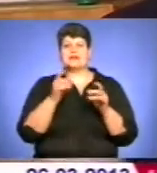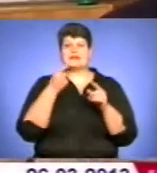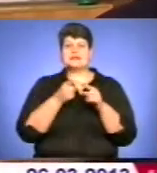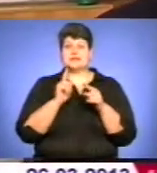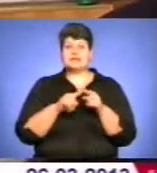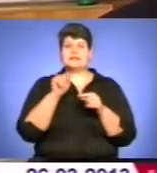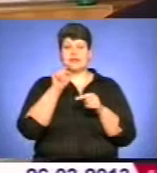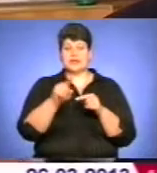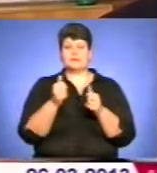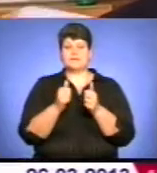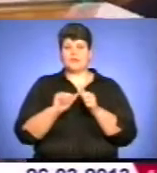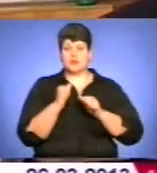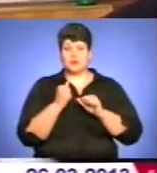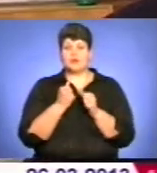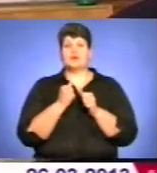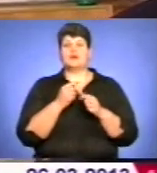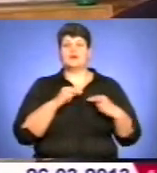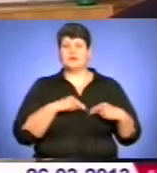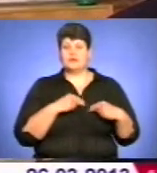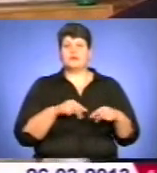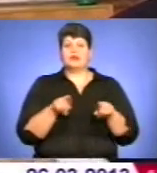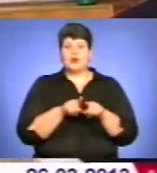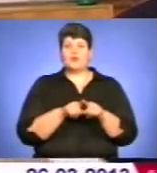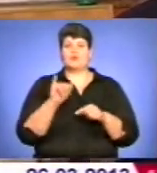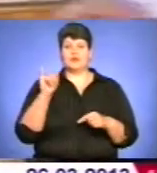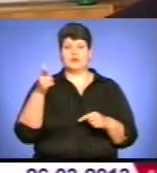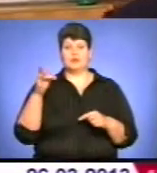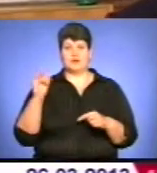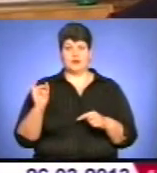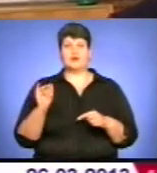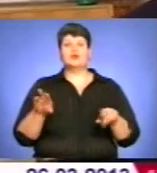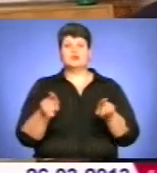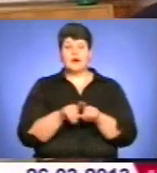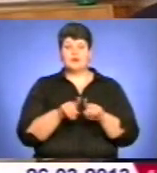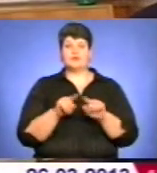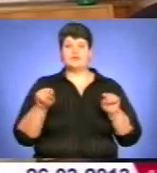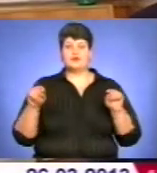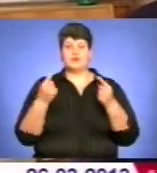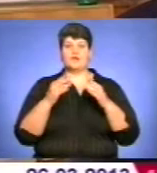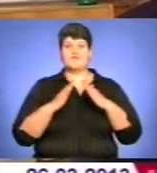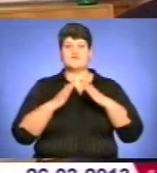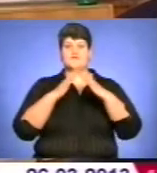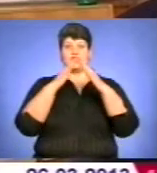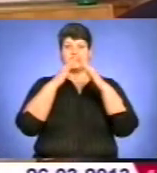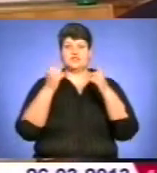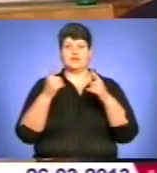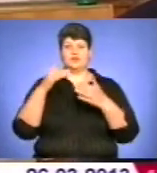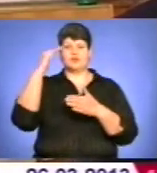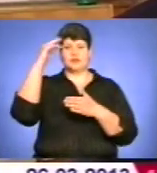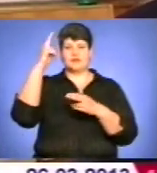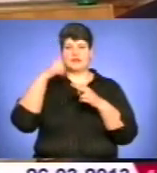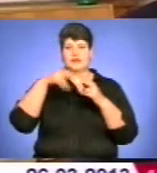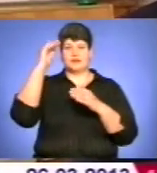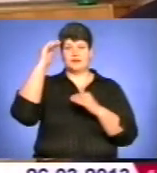колег, його побратимів, вони є теж Ігори. І вони створять оту вершину, той стовп, на якому